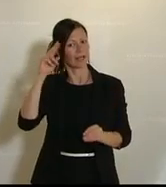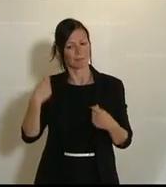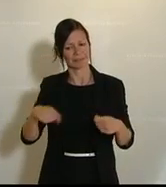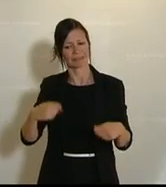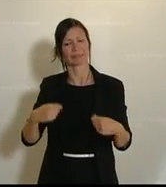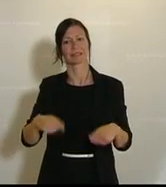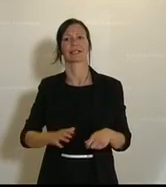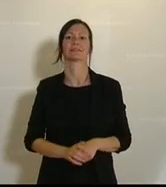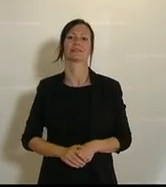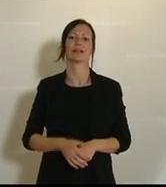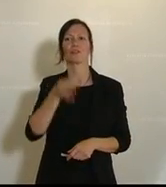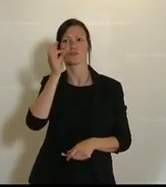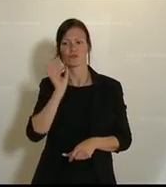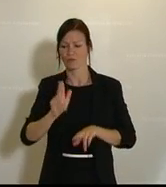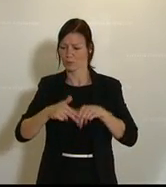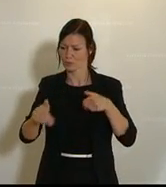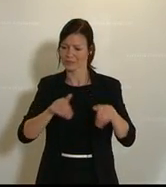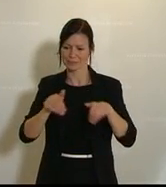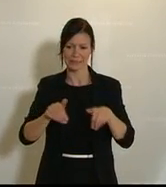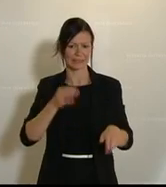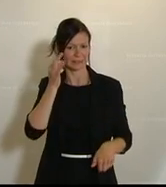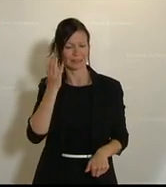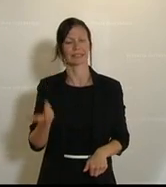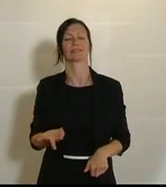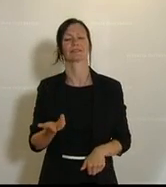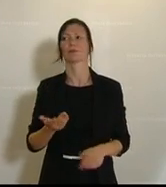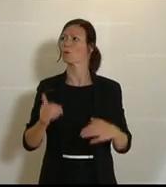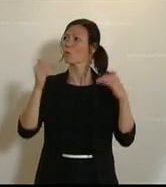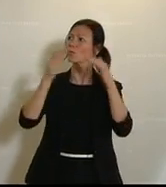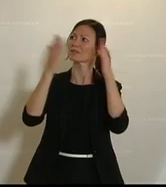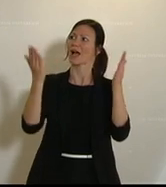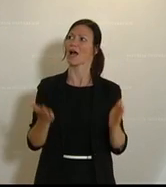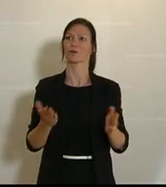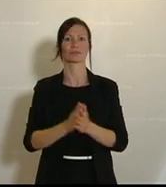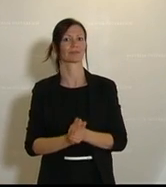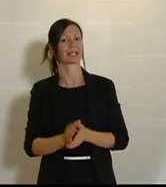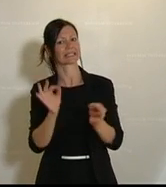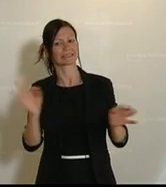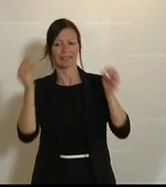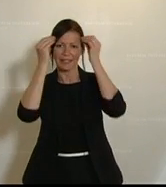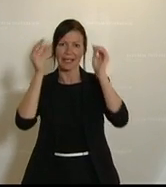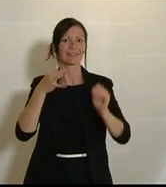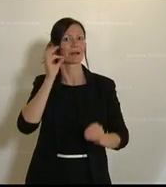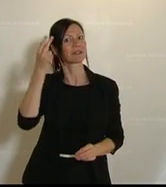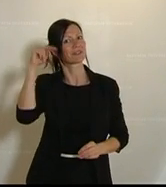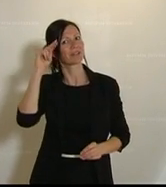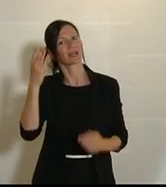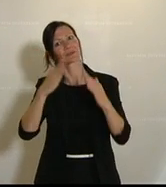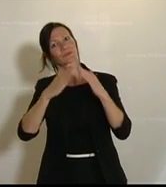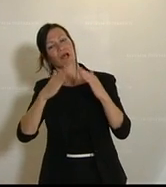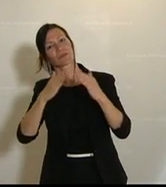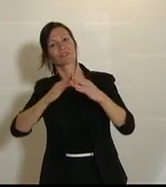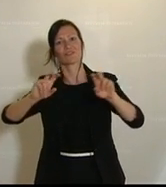Und am Wort ist schon der freiheitliche Walter Rauch. zu Hause vor den Fernsehschirmen. Jawohl, Herr